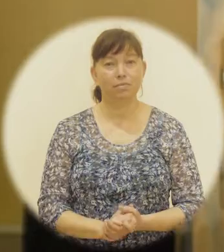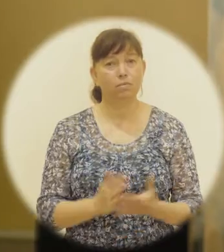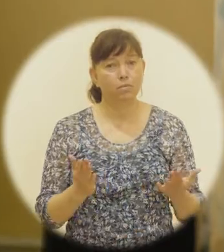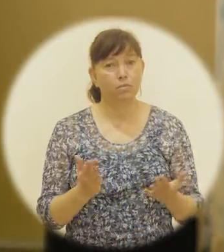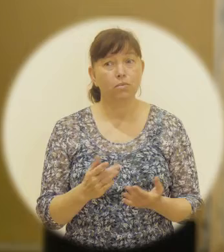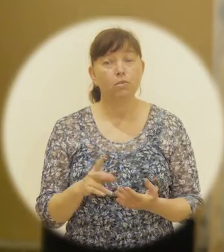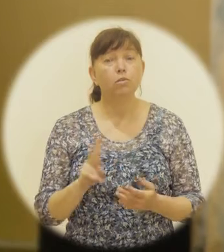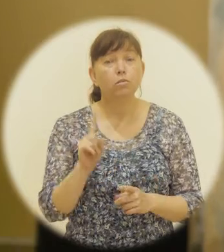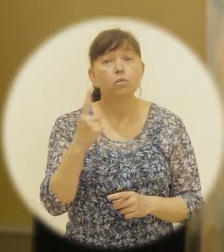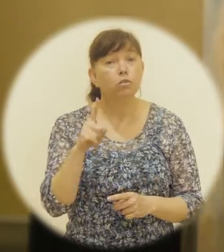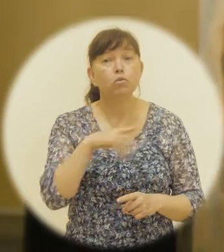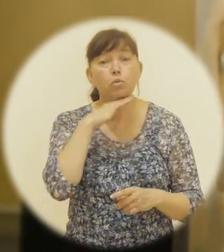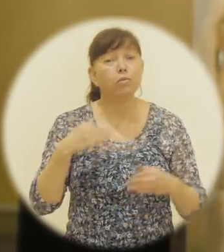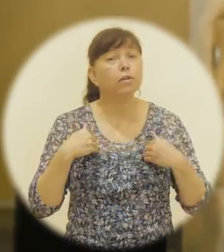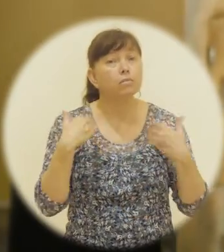Девушки отдыхают